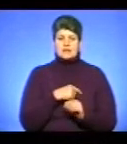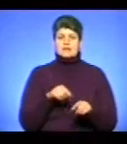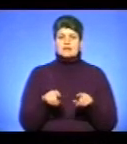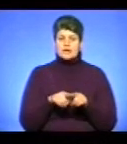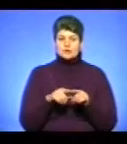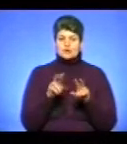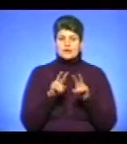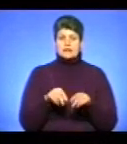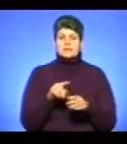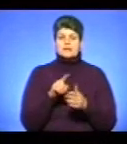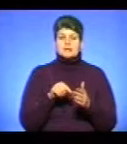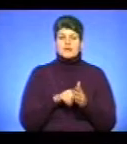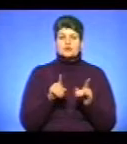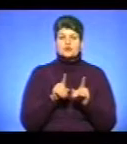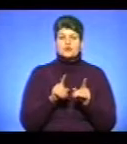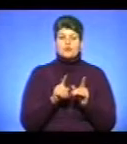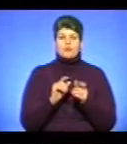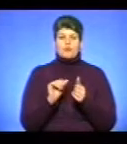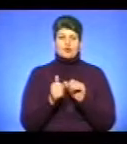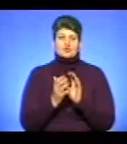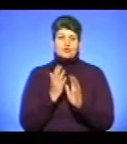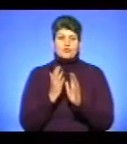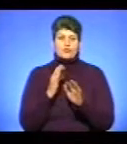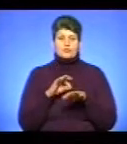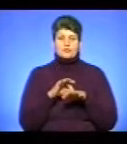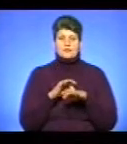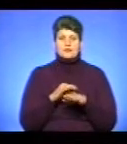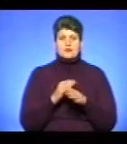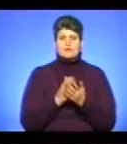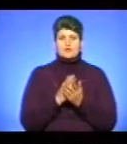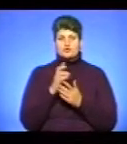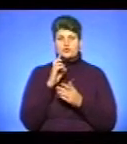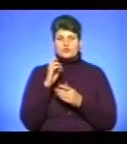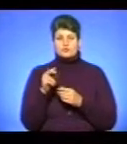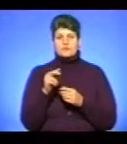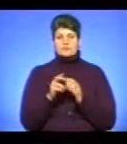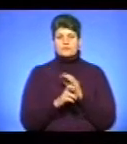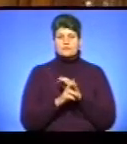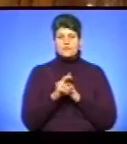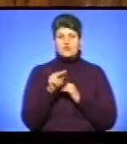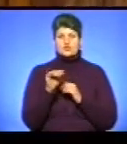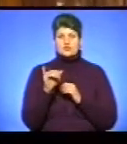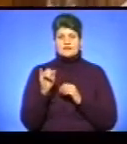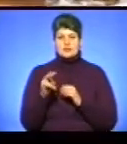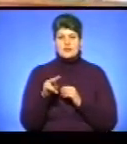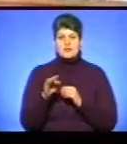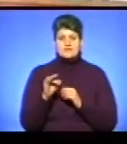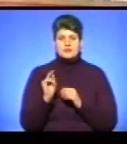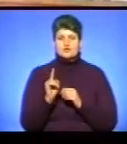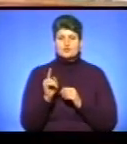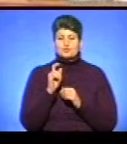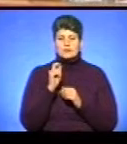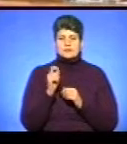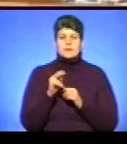розглянули питання щодо почергового проведення богослужінь у храмі Почаївської лаври. Щодо Української помістної та